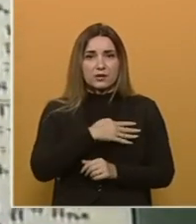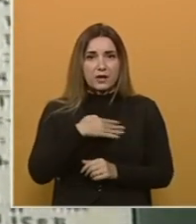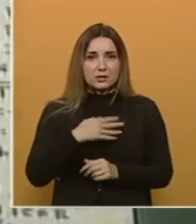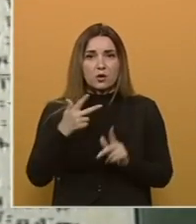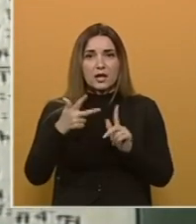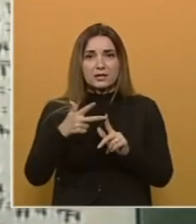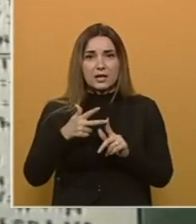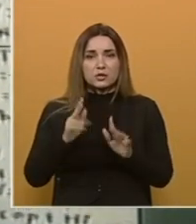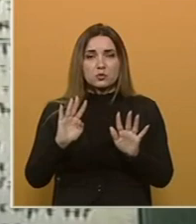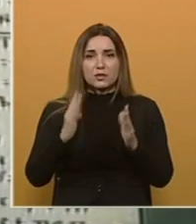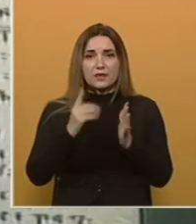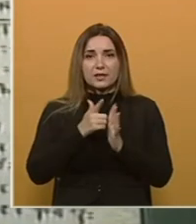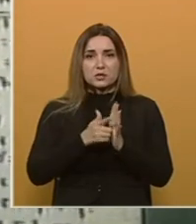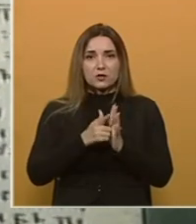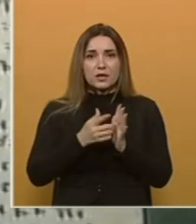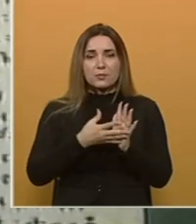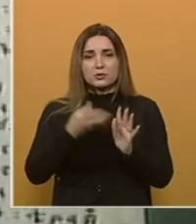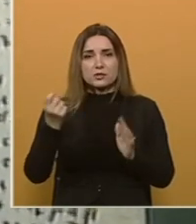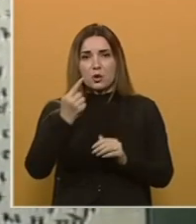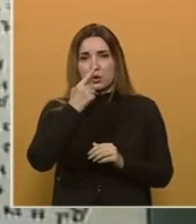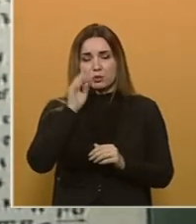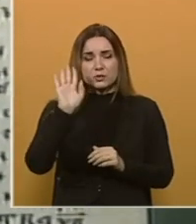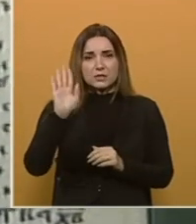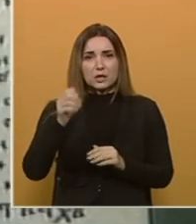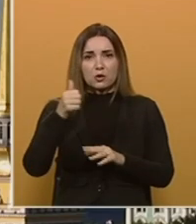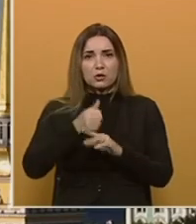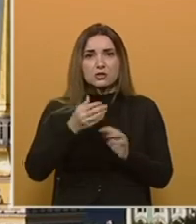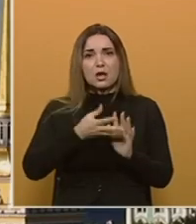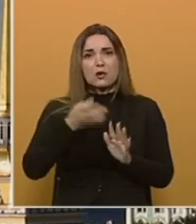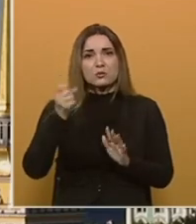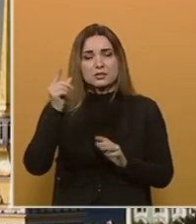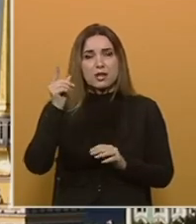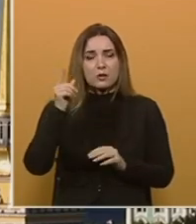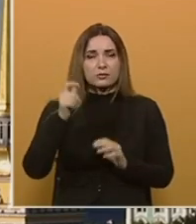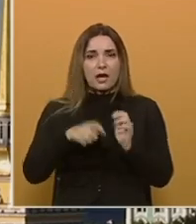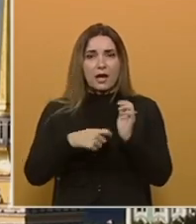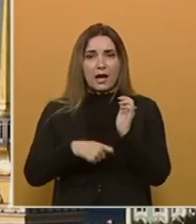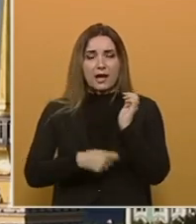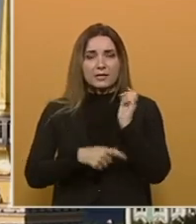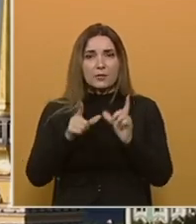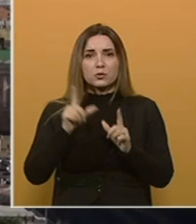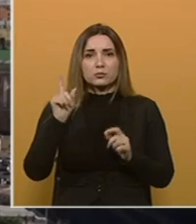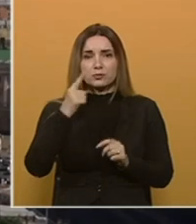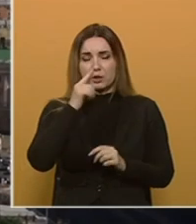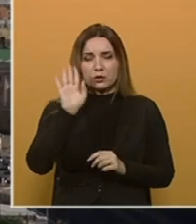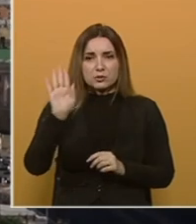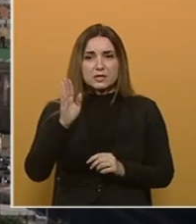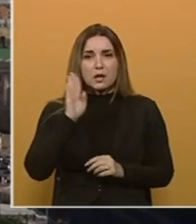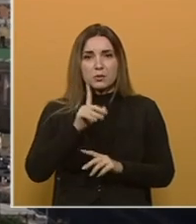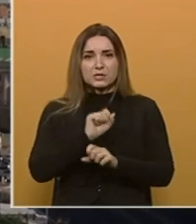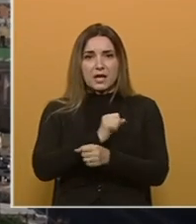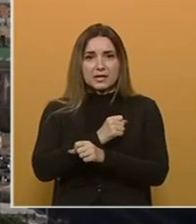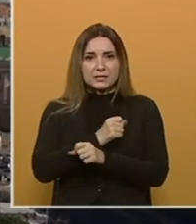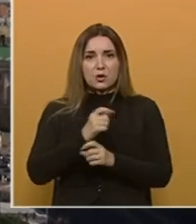Treći je u XIX. vijeku otuđio ruski konzul i odnio u Akademiju nauka i umjetnosti u Sankt Petersburgu. Bosna i